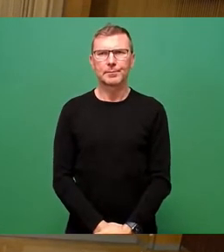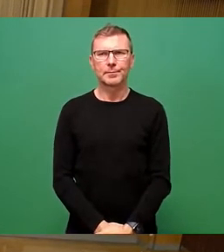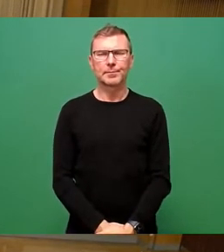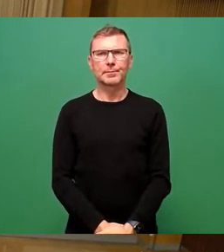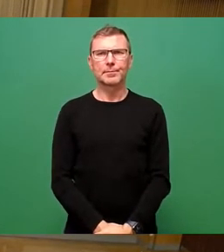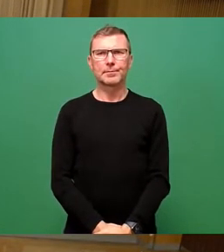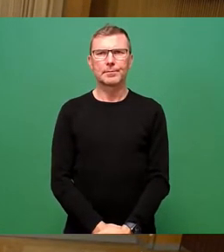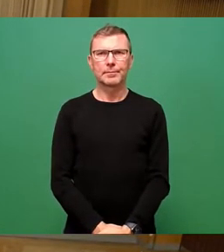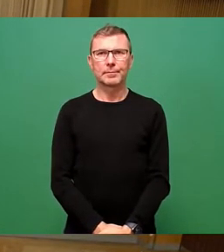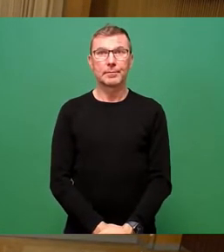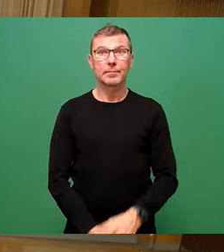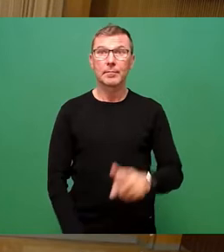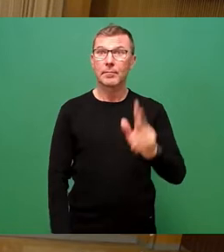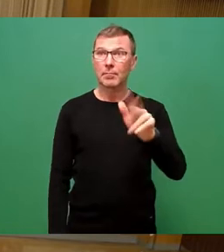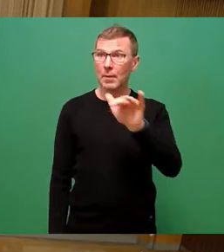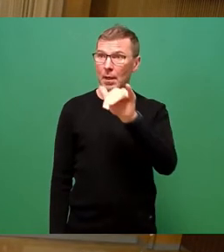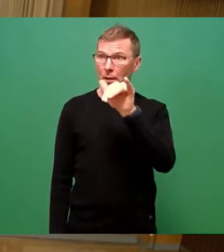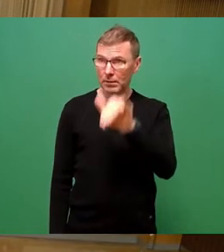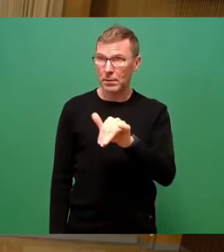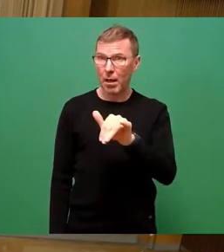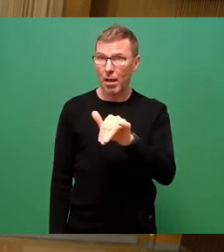Ist Herr Frank Eichler im Raum?